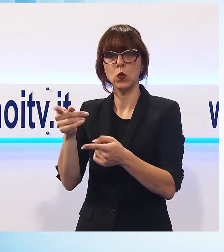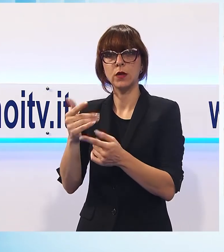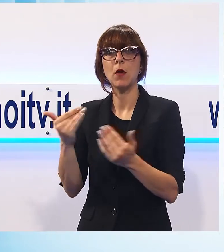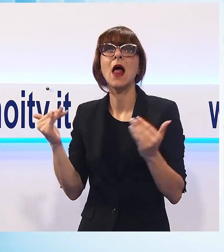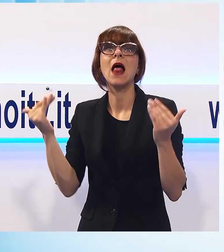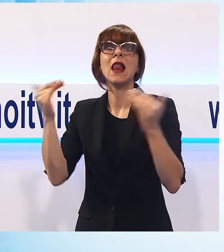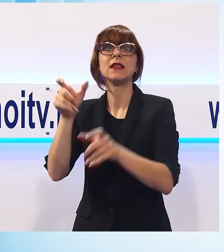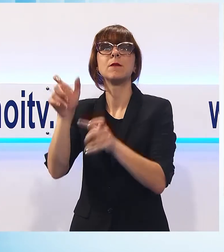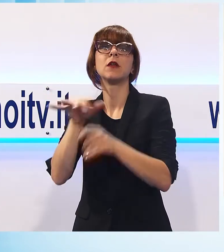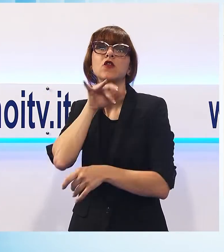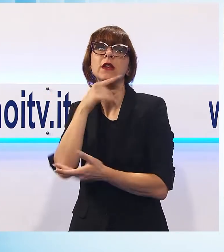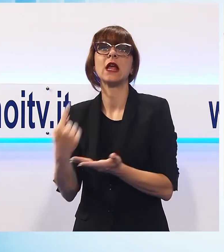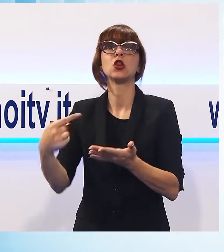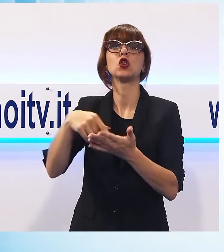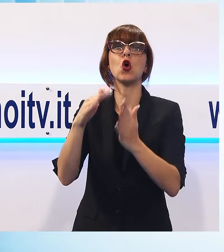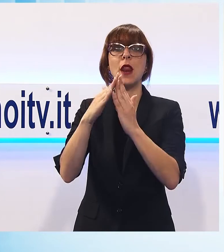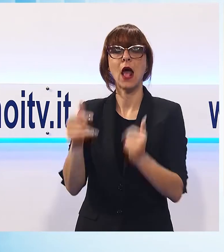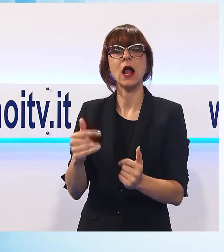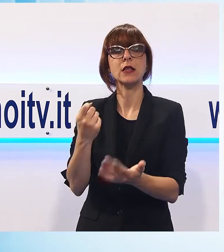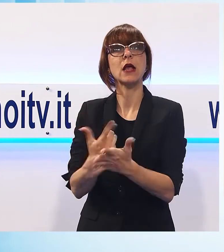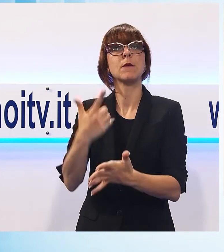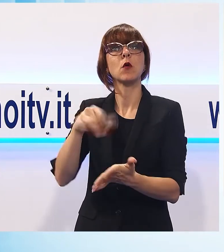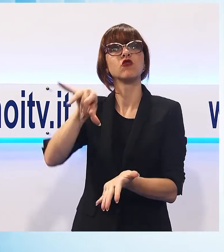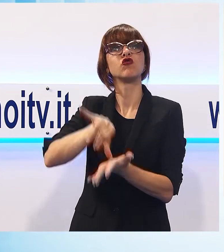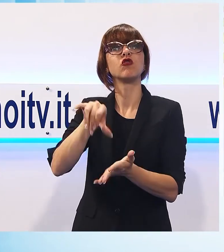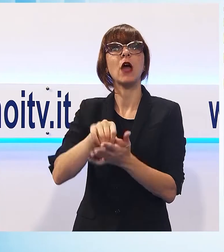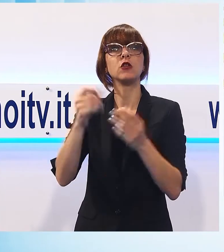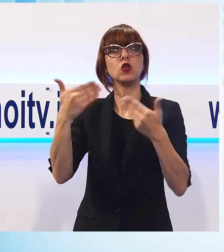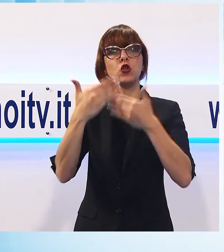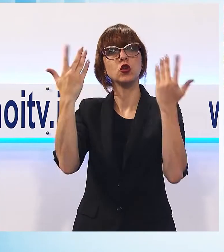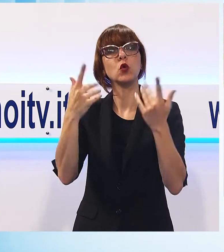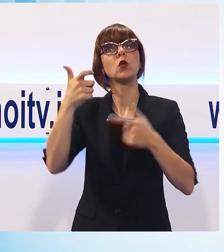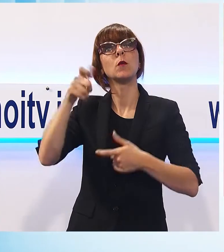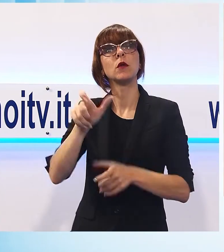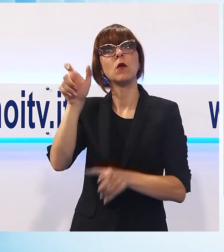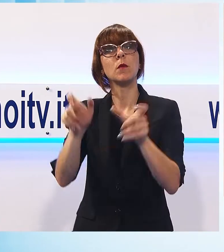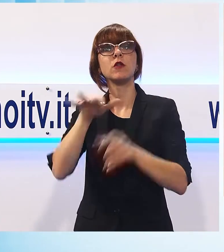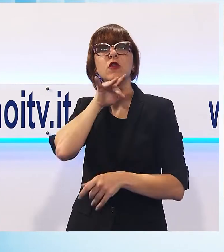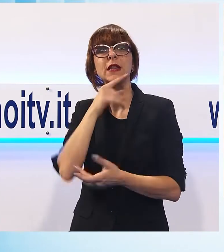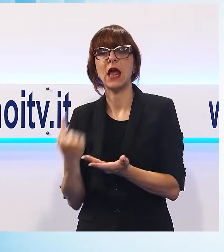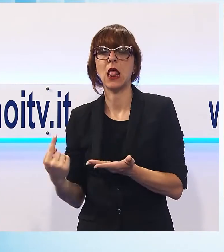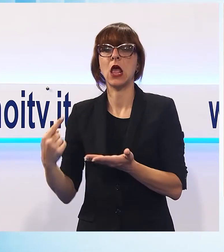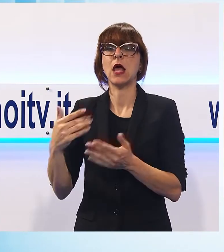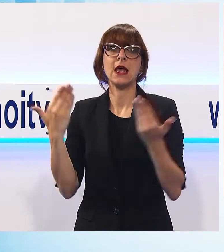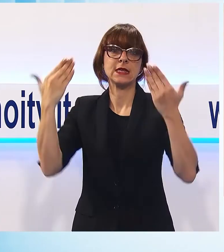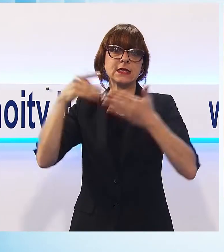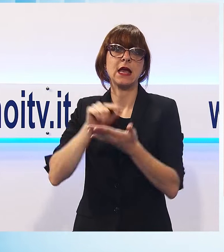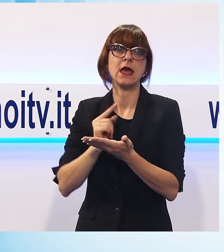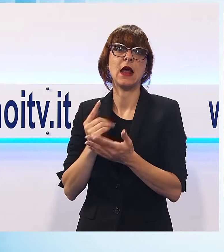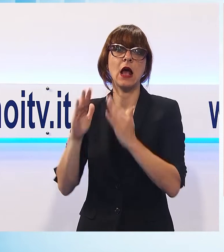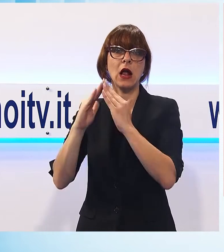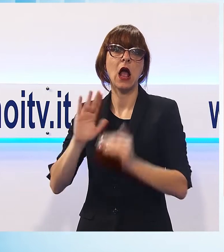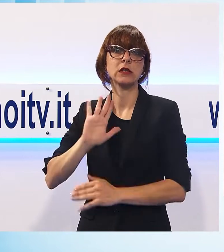e ritornano a casa. Ecco l'importanza del centro diurno perché ritornano nel suo ambiente familiare e perciò vengono veramente